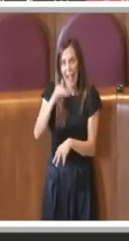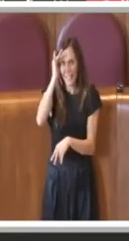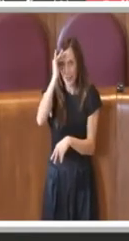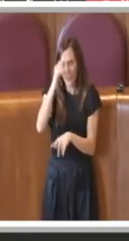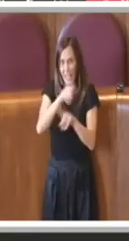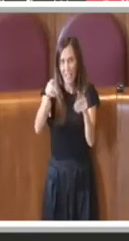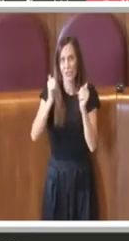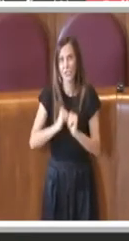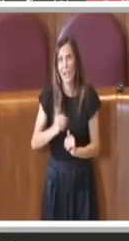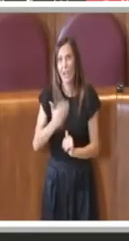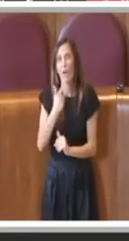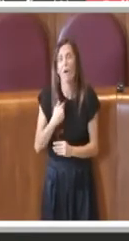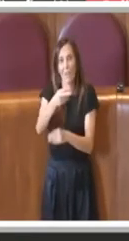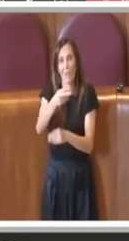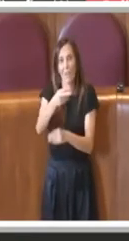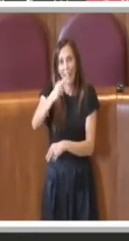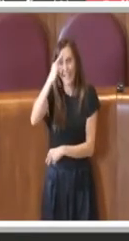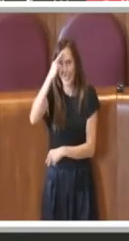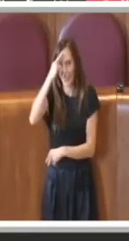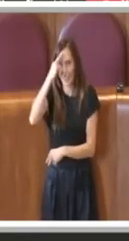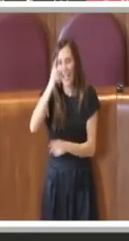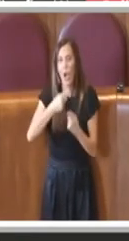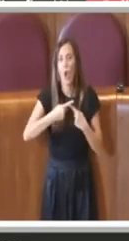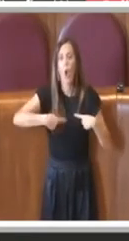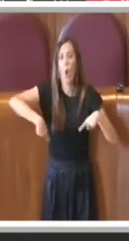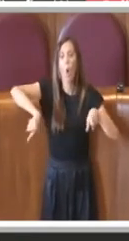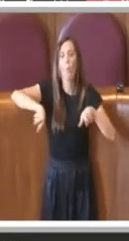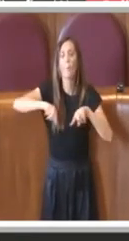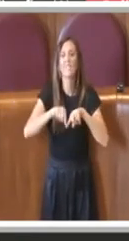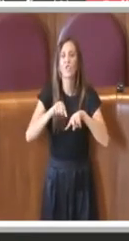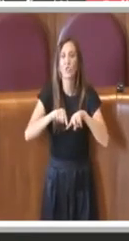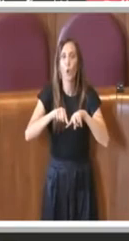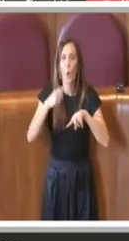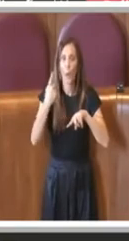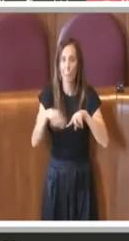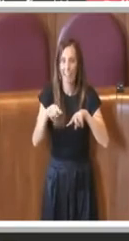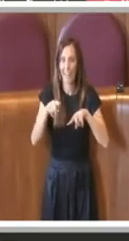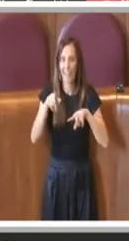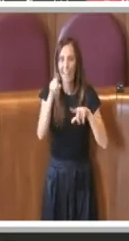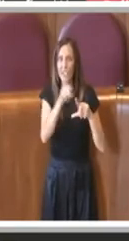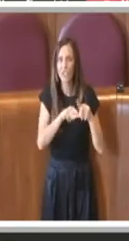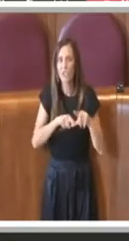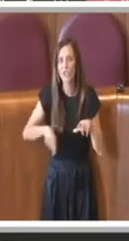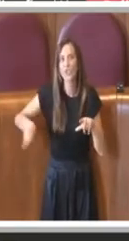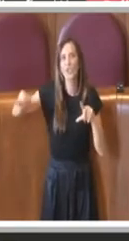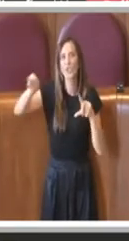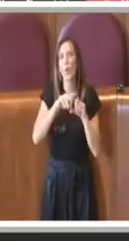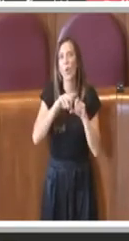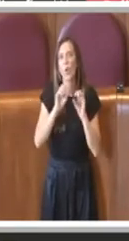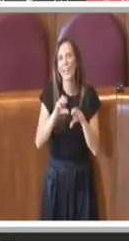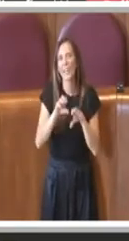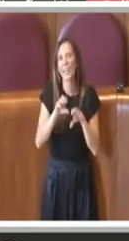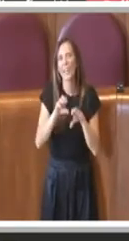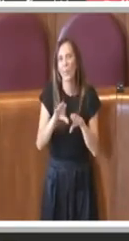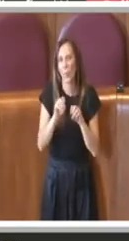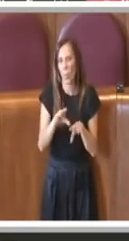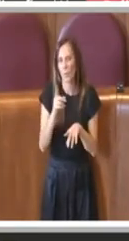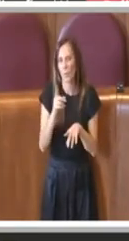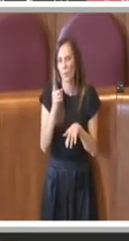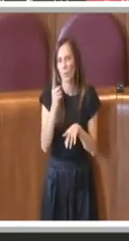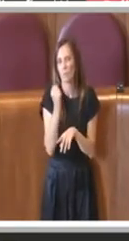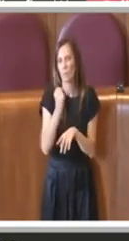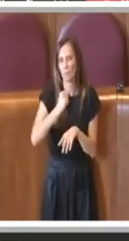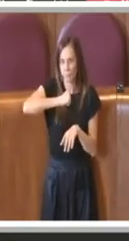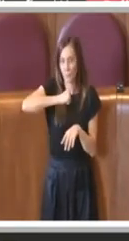la commissione sul ciclo dei rifiuti, il lecito dei rifiuti, ha evidenziato come nel corso degli